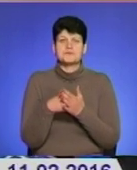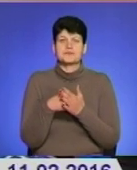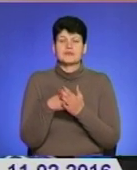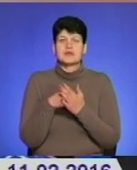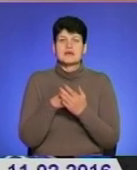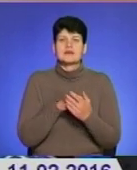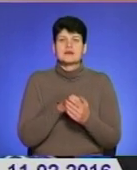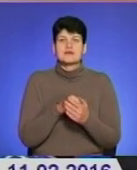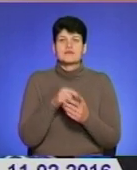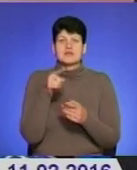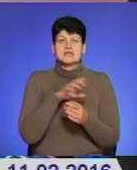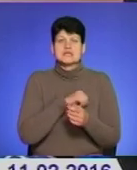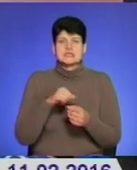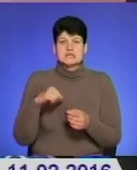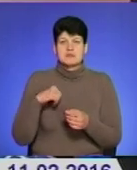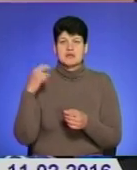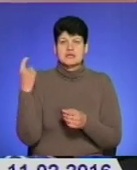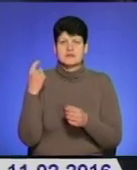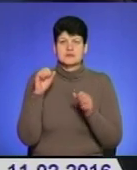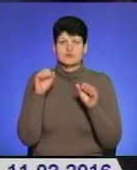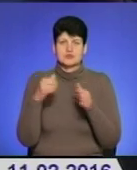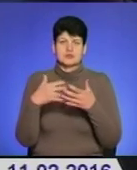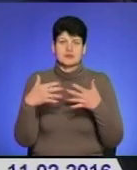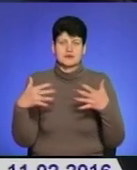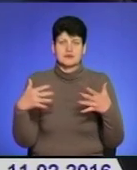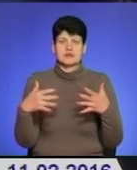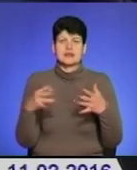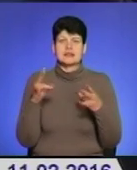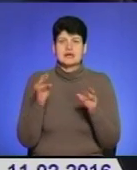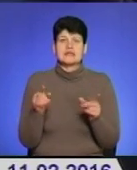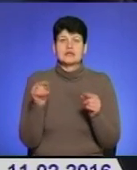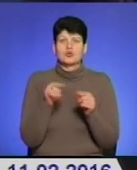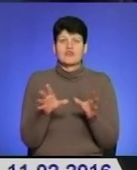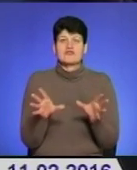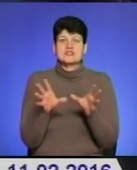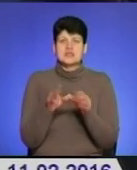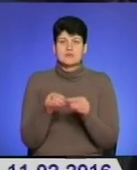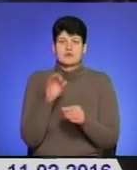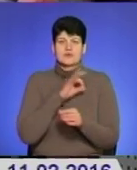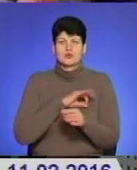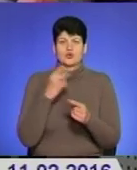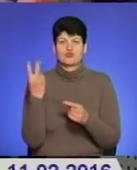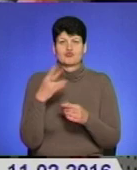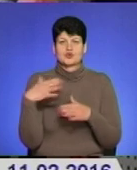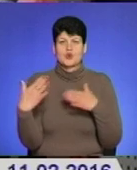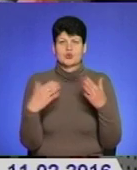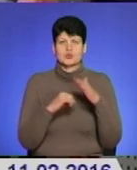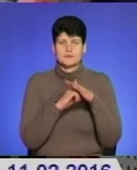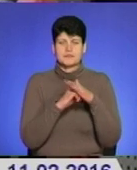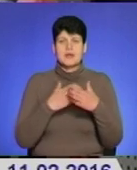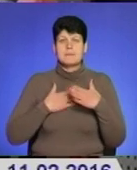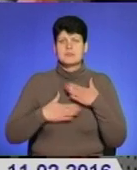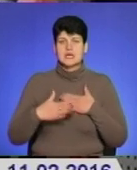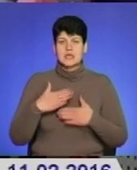самі хазіва і так далі зможете і так далі. На такій взаємовыгодній двісторонній основі. Прийомно